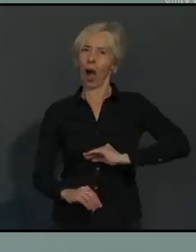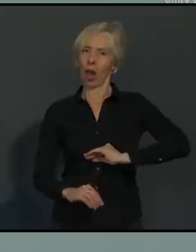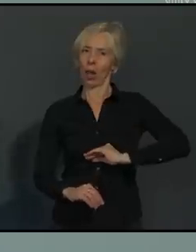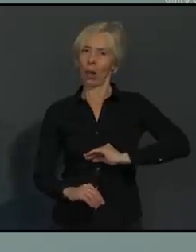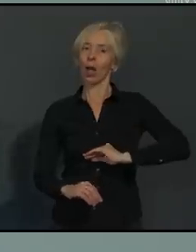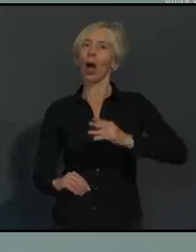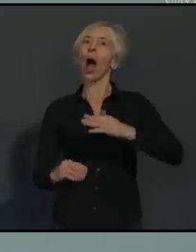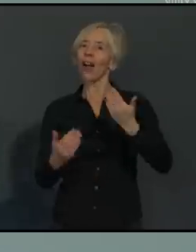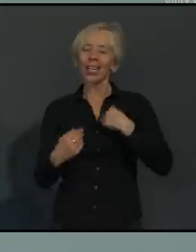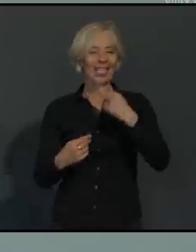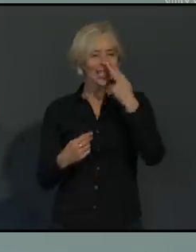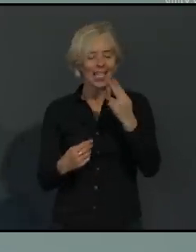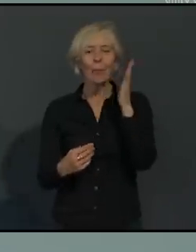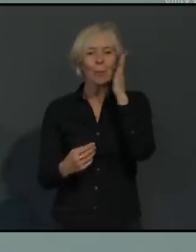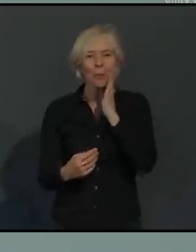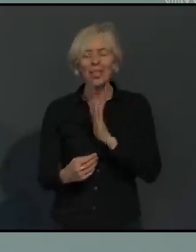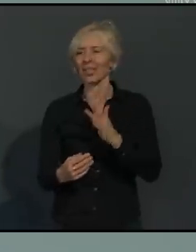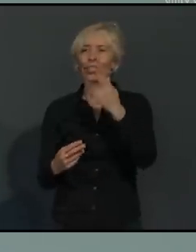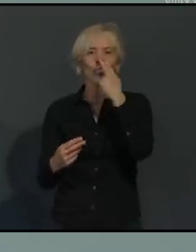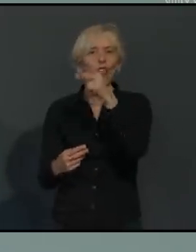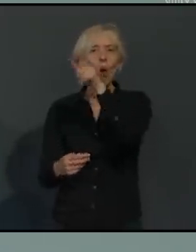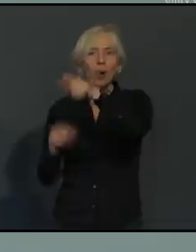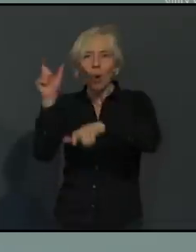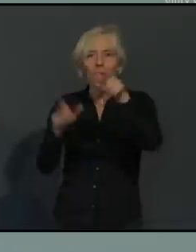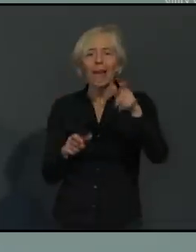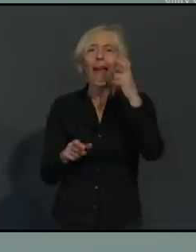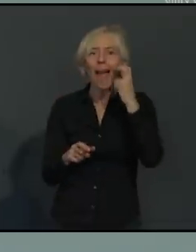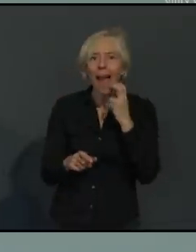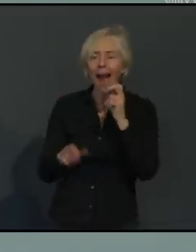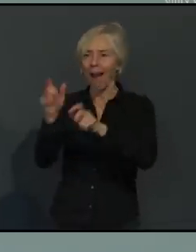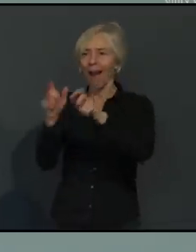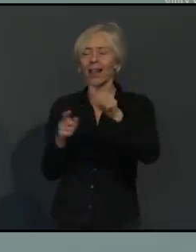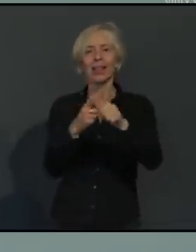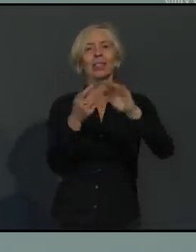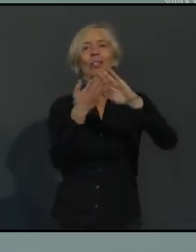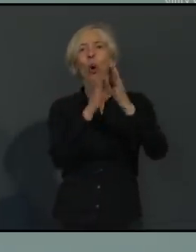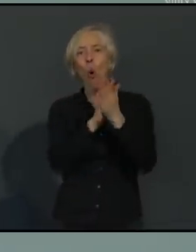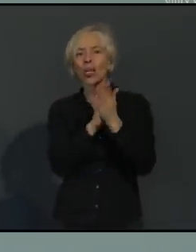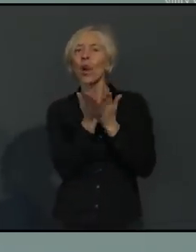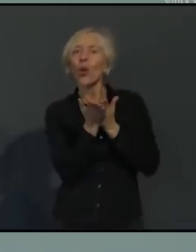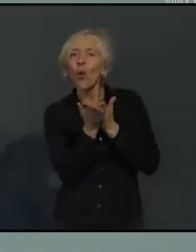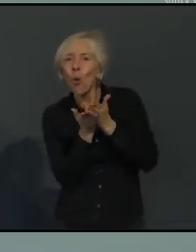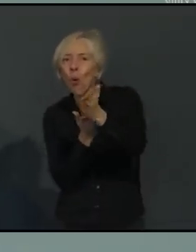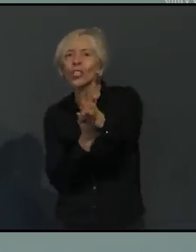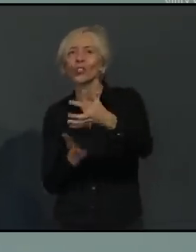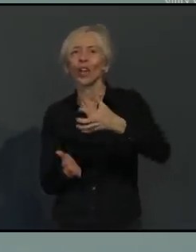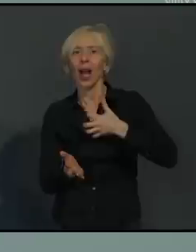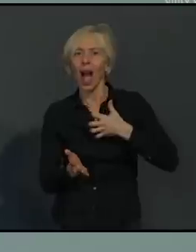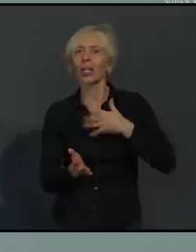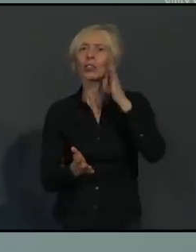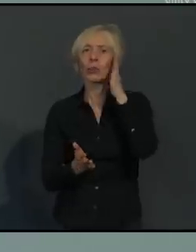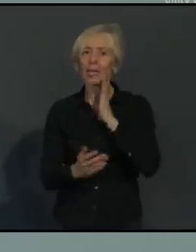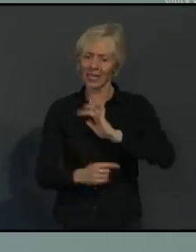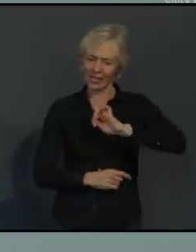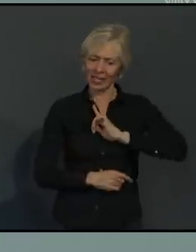vulnerablen Bevölkerungsgruppen, unserer Älteren, der chronisch Kranken, eigene Egoismen und Mythen, die man Tag ein Tag